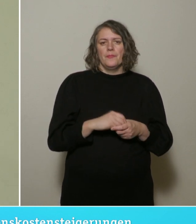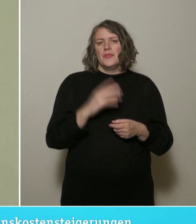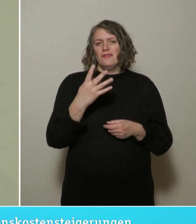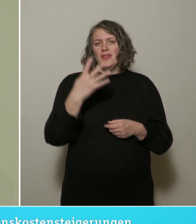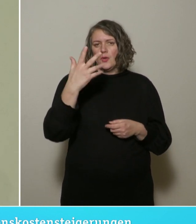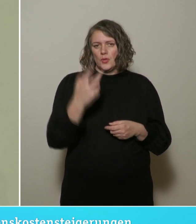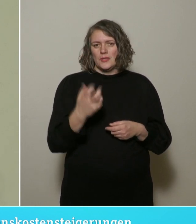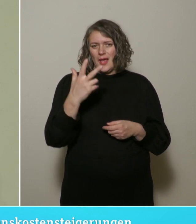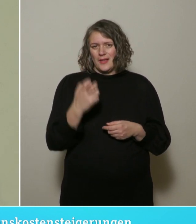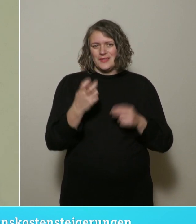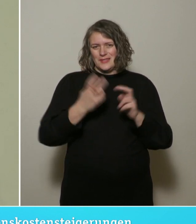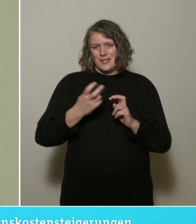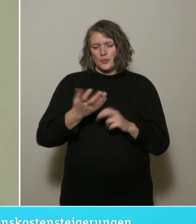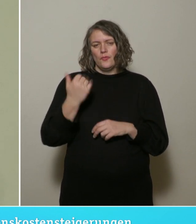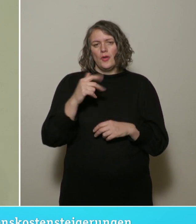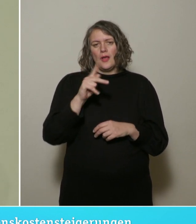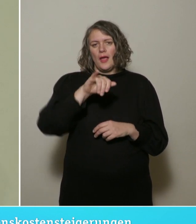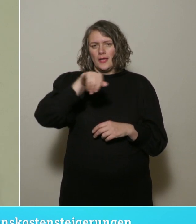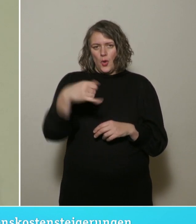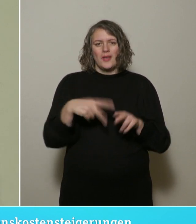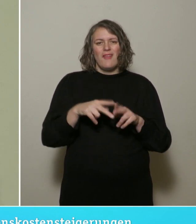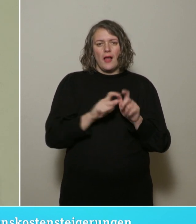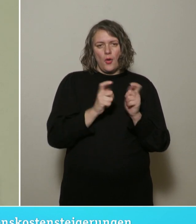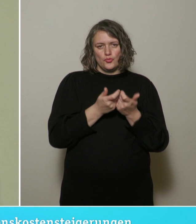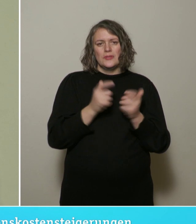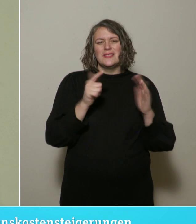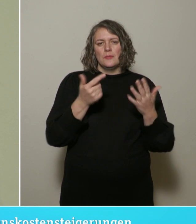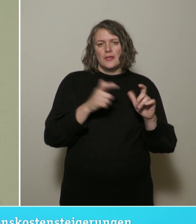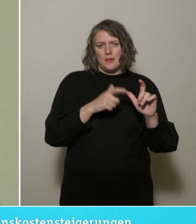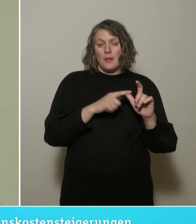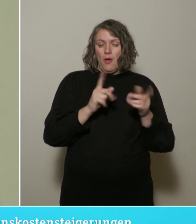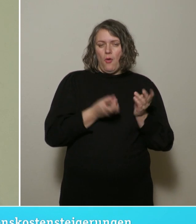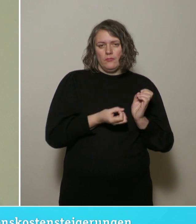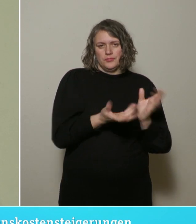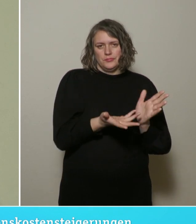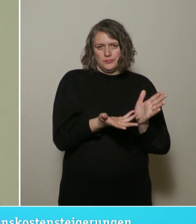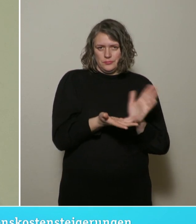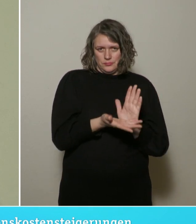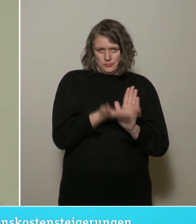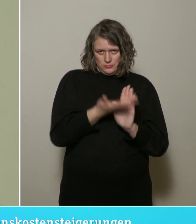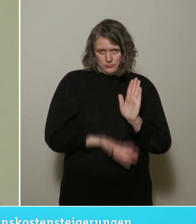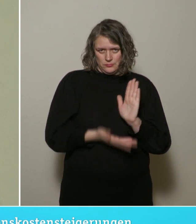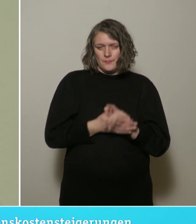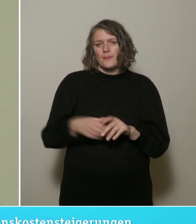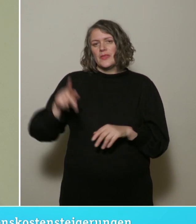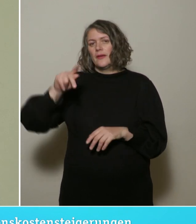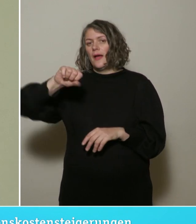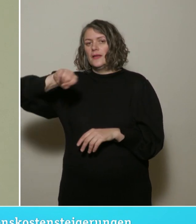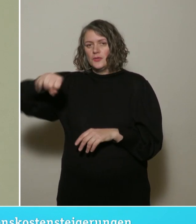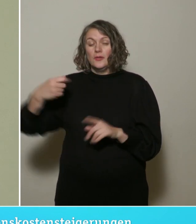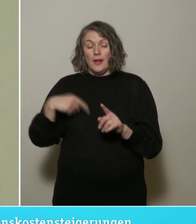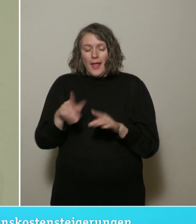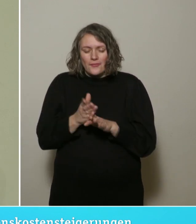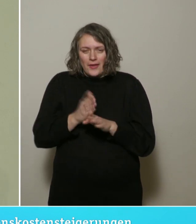Sitzung des Werkausschusses von KIJ am 7. September auch vorgestellt wurde. Bei KSJ, ich bin gleich durch,